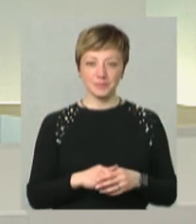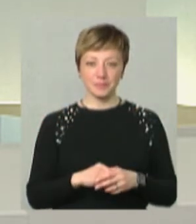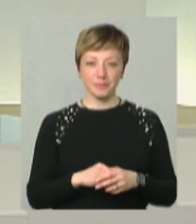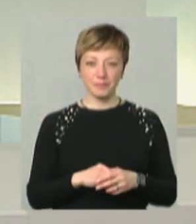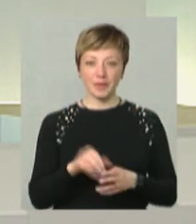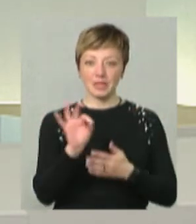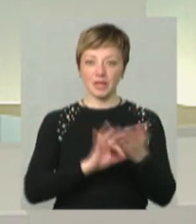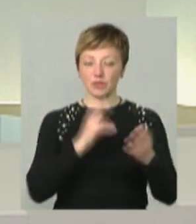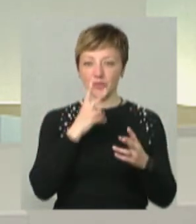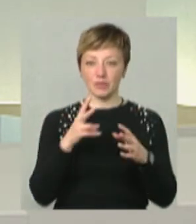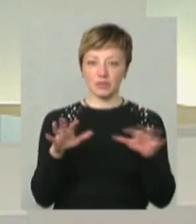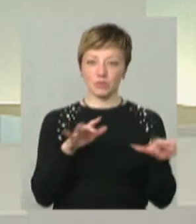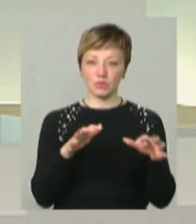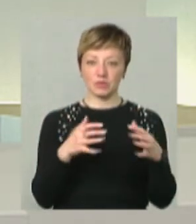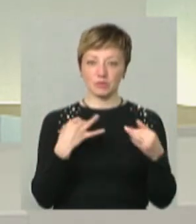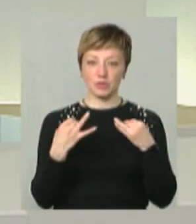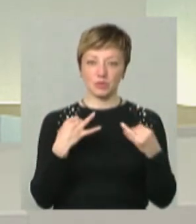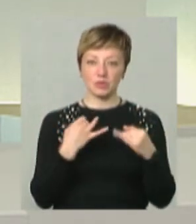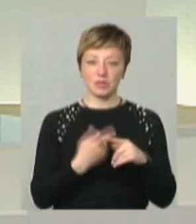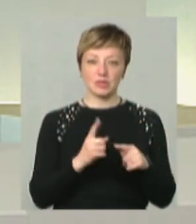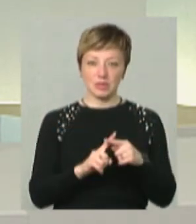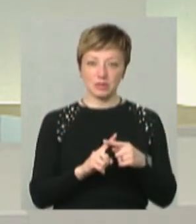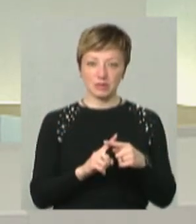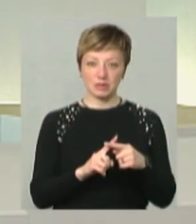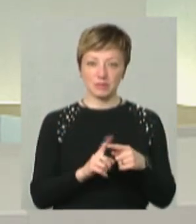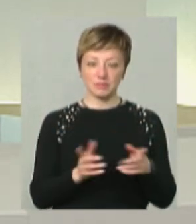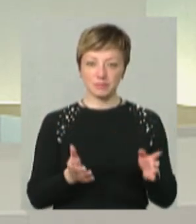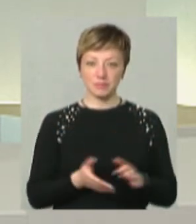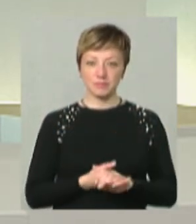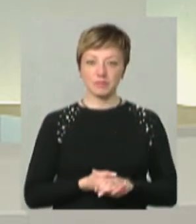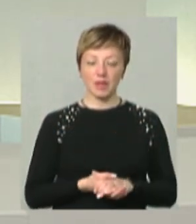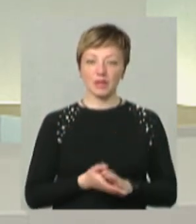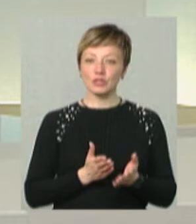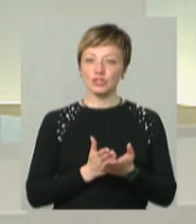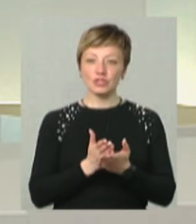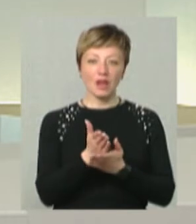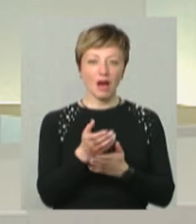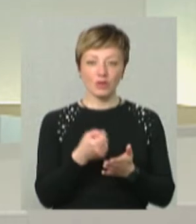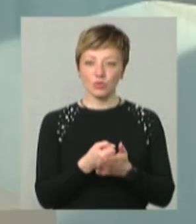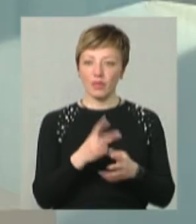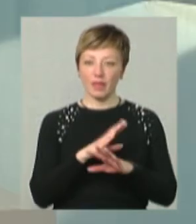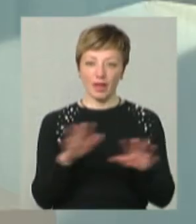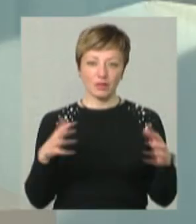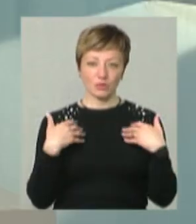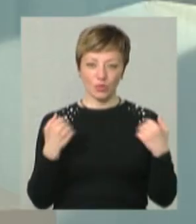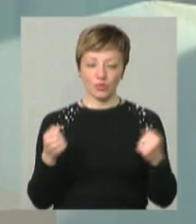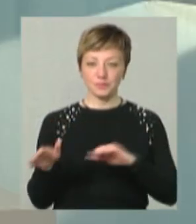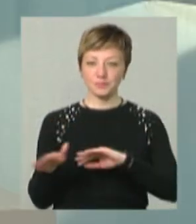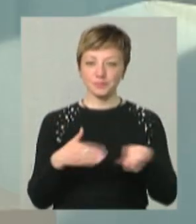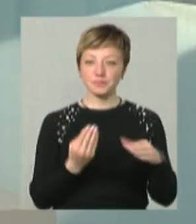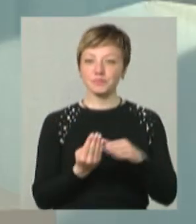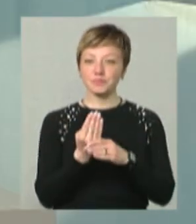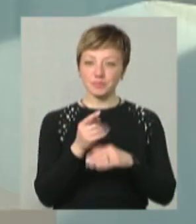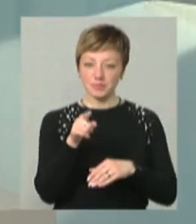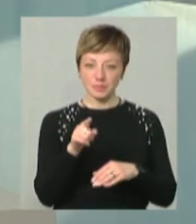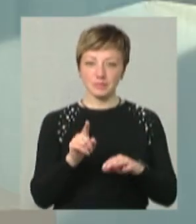Це зразу видно людину, як вона спілкується. Це ж я ж говорив – шлях до нездоров'я. Бачила днями ваш пост про